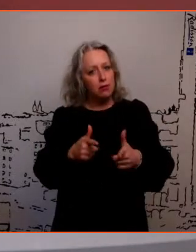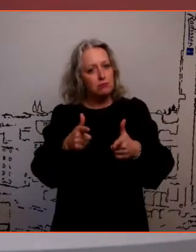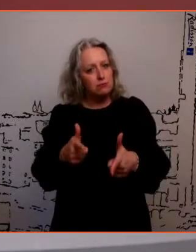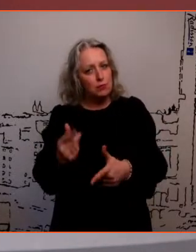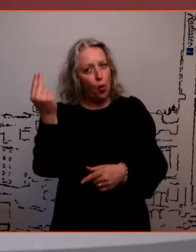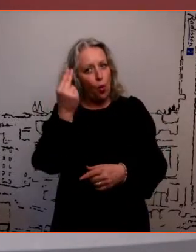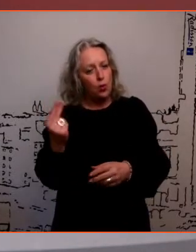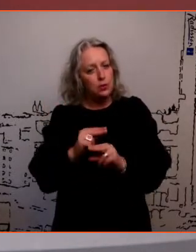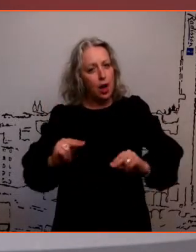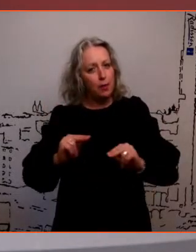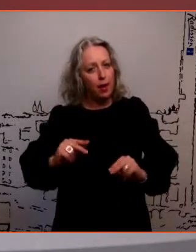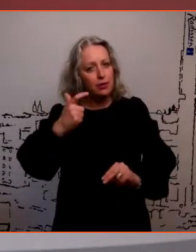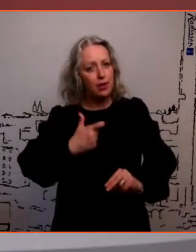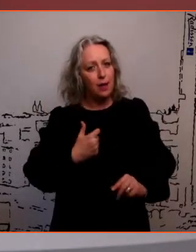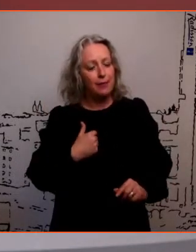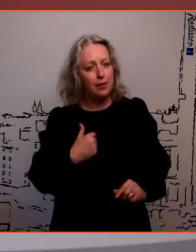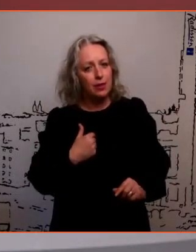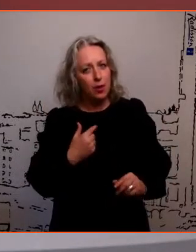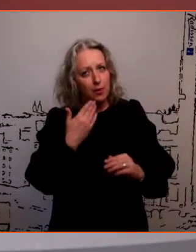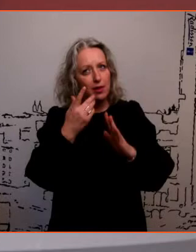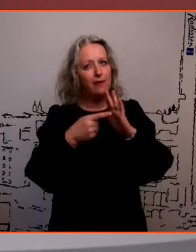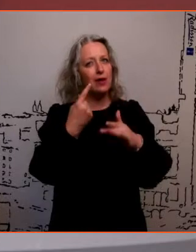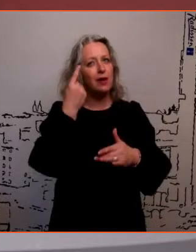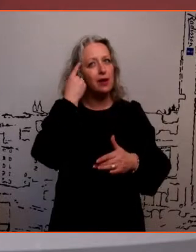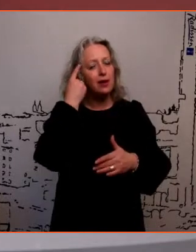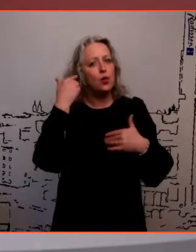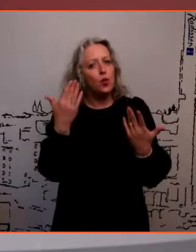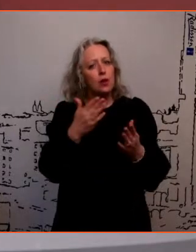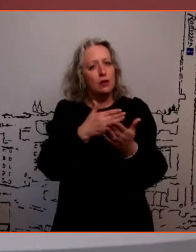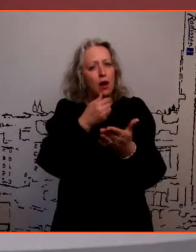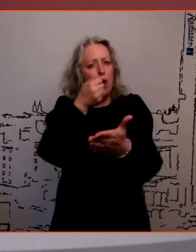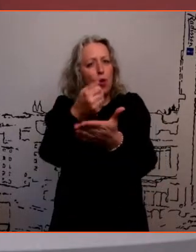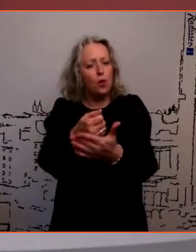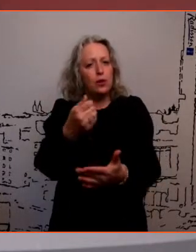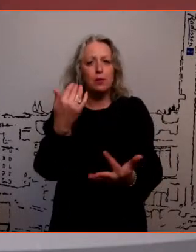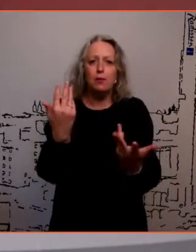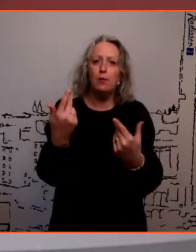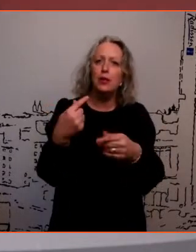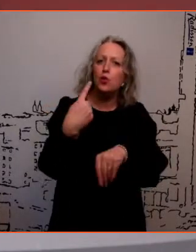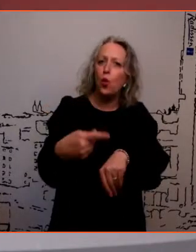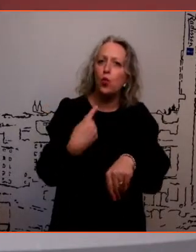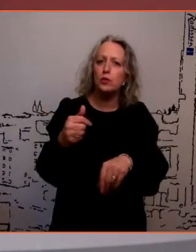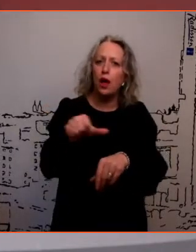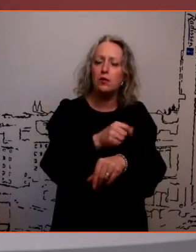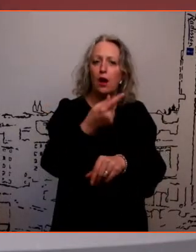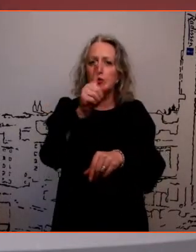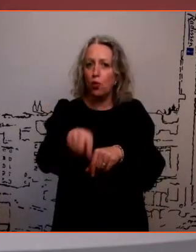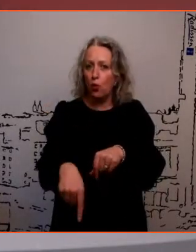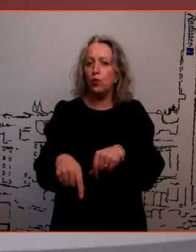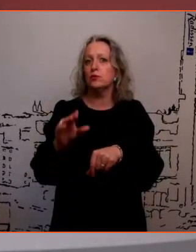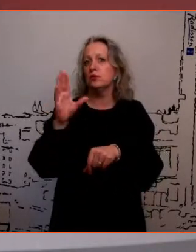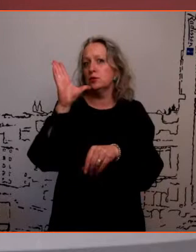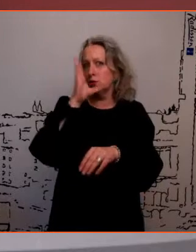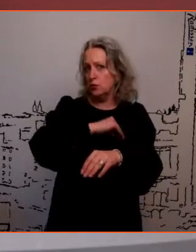huvikooli nii, mis ma... Mida veel? Kuidas ma sinna välja jõuaks? Mitu tundi võibolla nädalas või kuus ma jõuaks õppida?